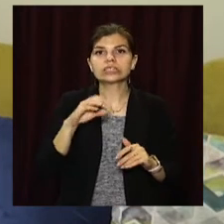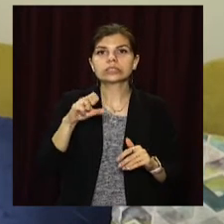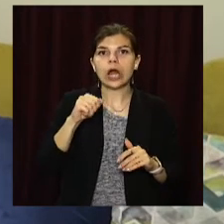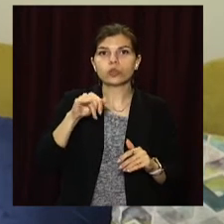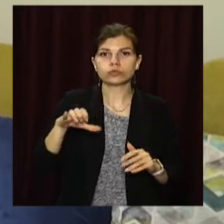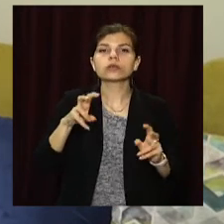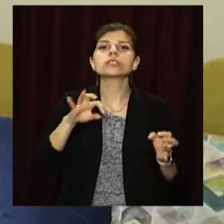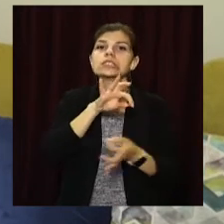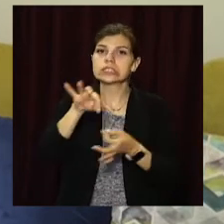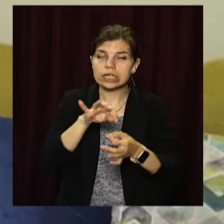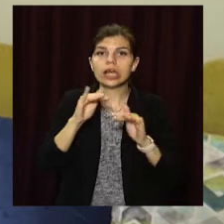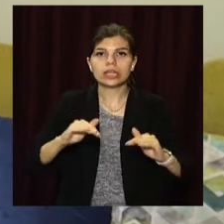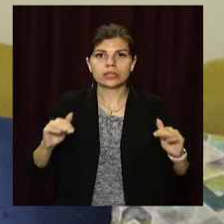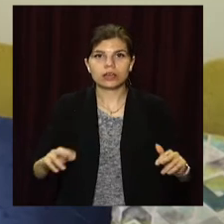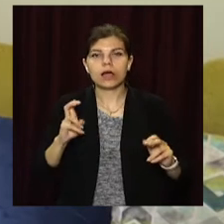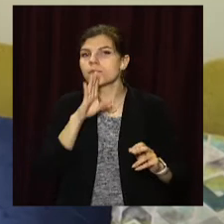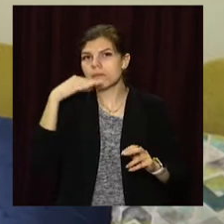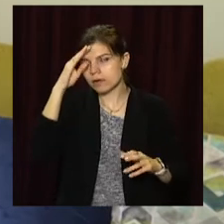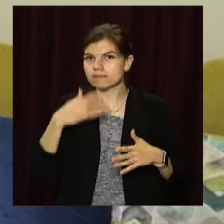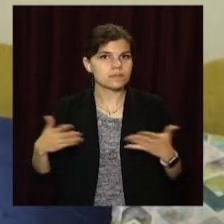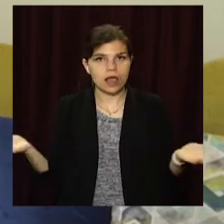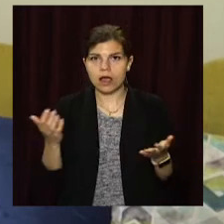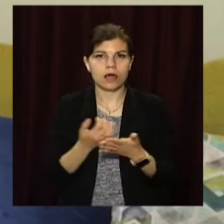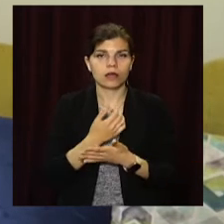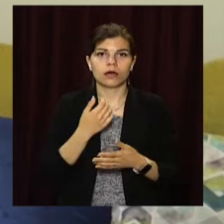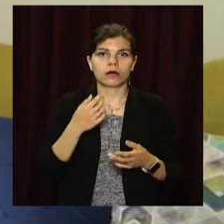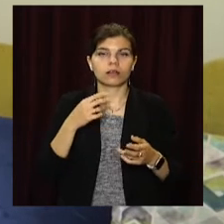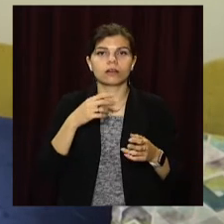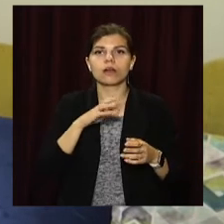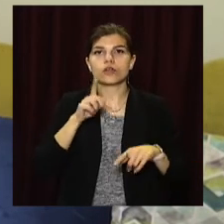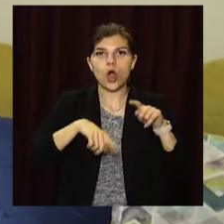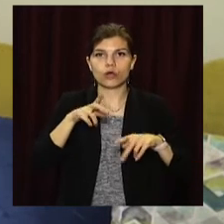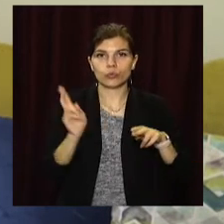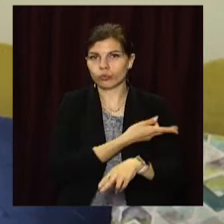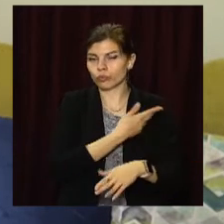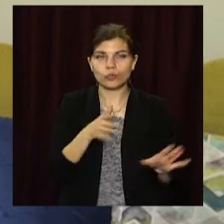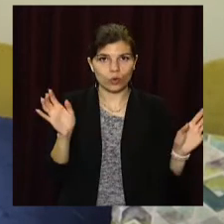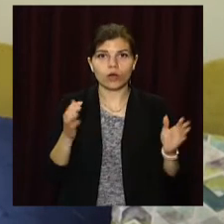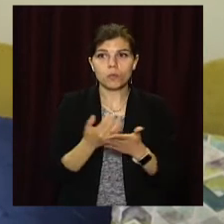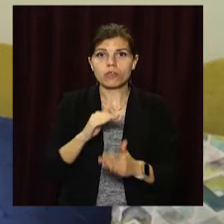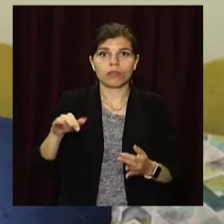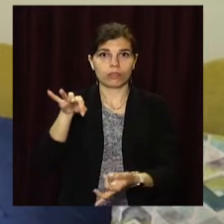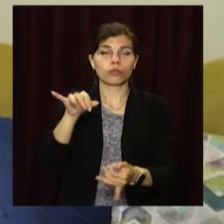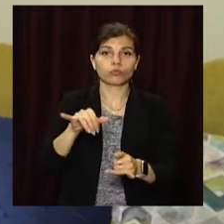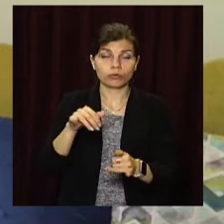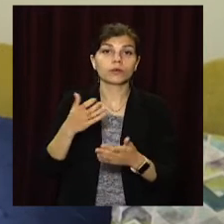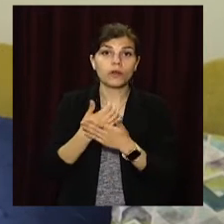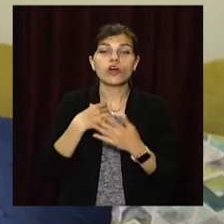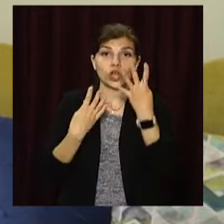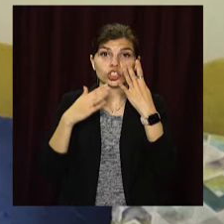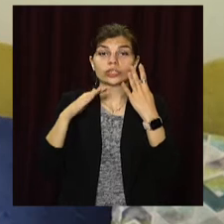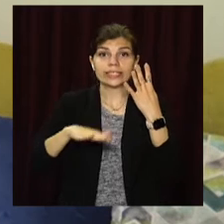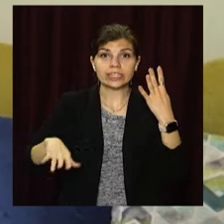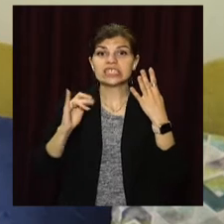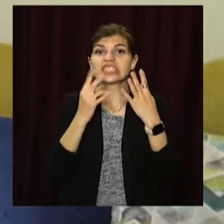дітки-сироти та дітки, позбавлені батьківського піклування. На сьогоднішній день у нас четверо діток із двох